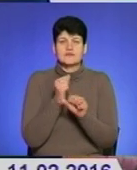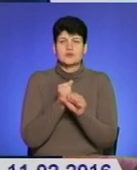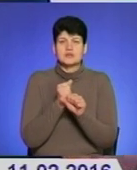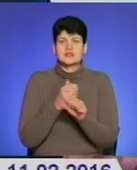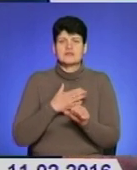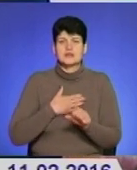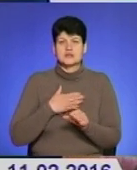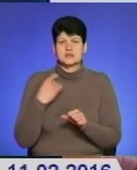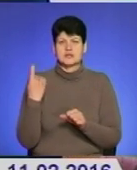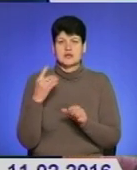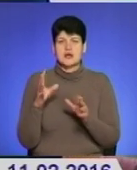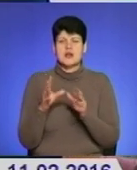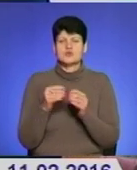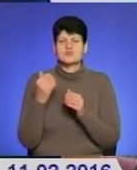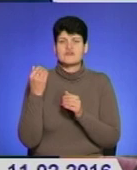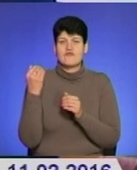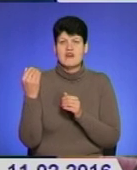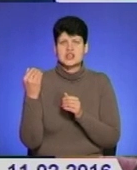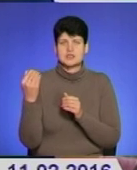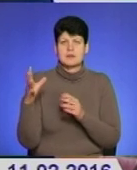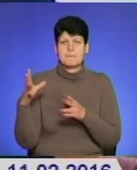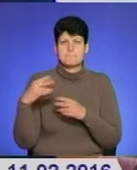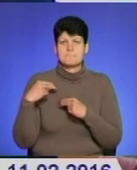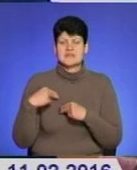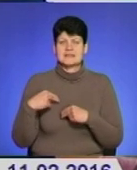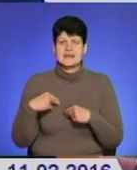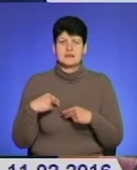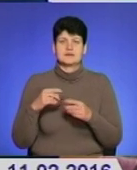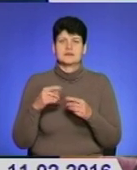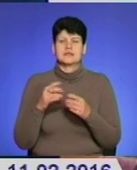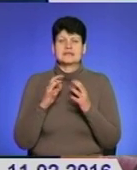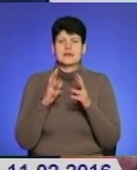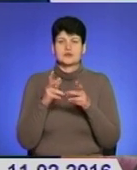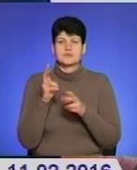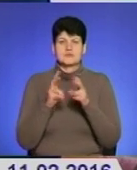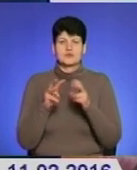нашому краї разом з вашими партнерами тракторним заводом Мінським.